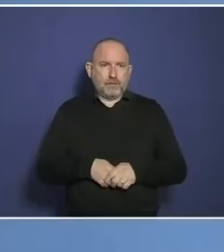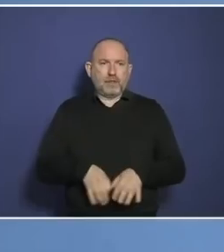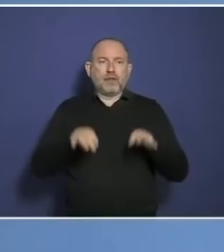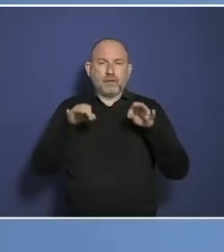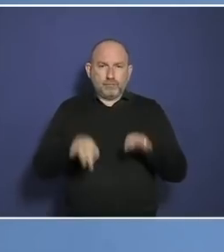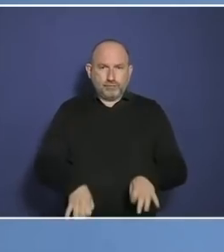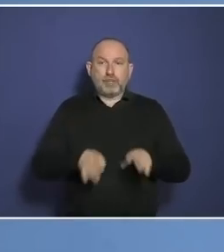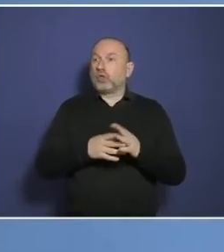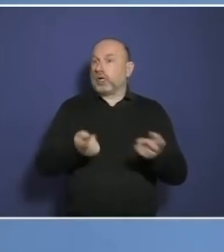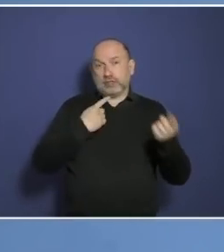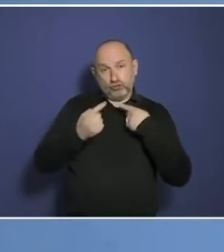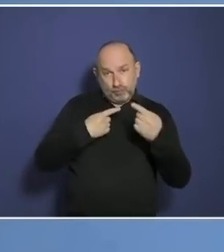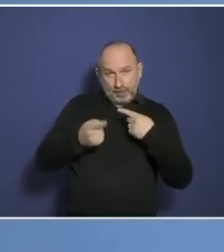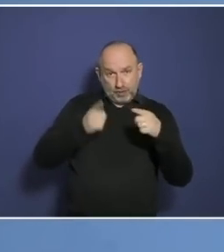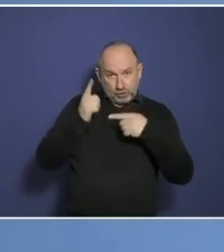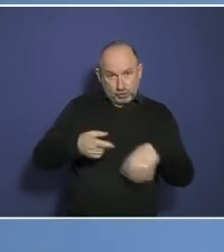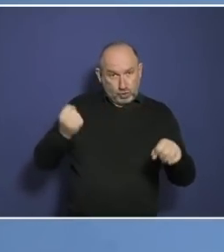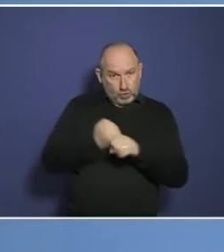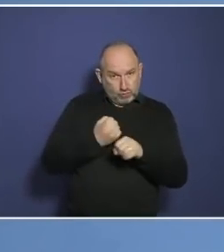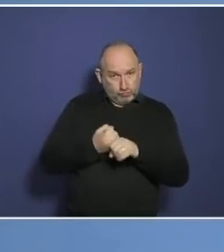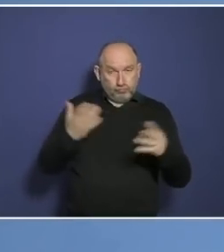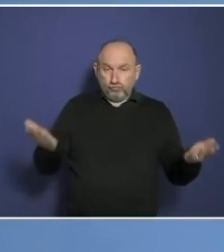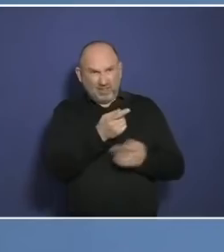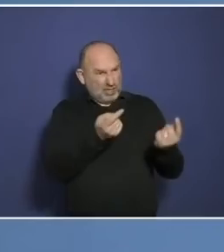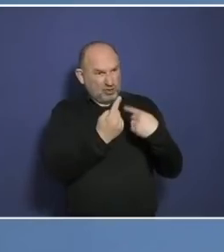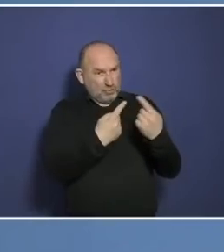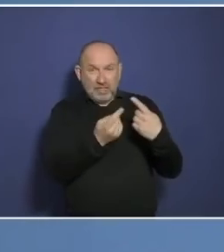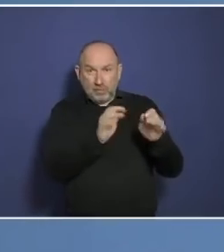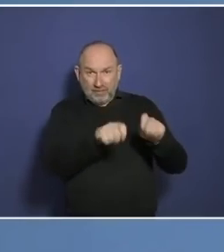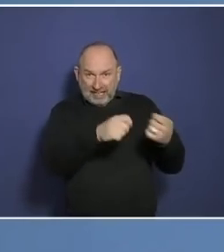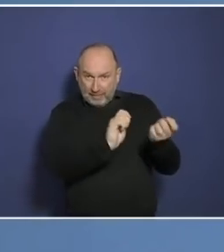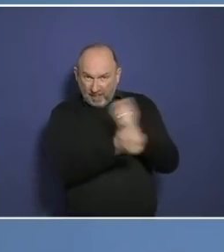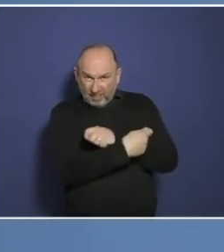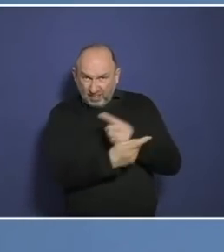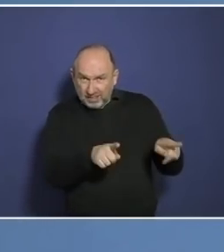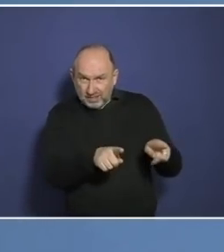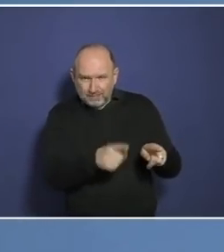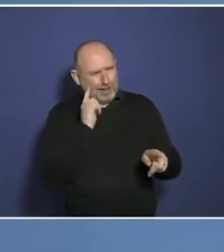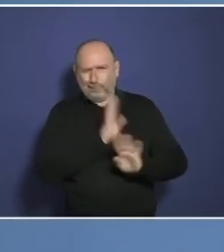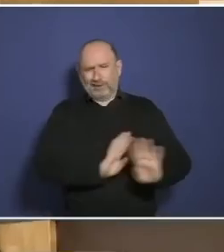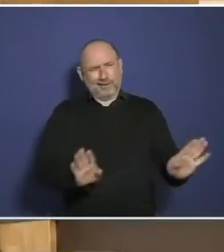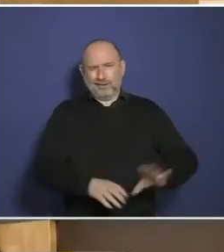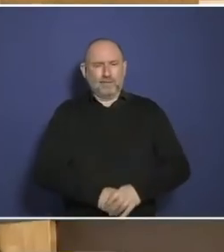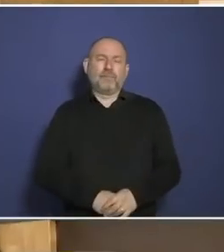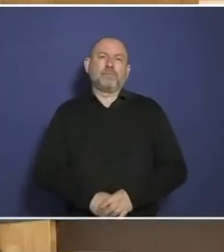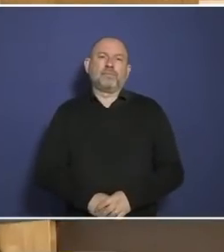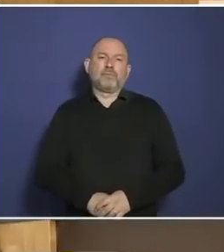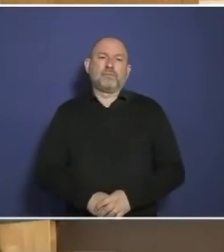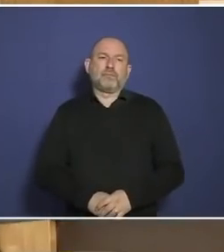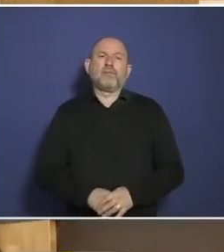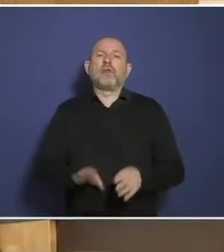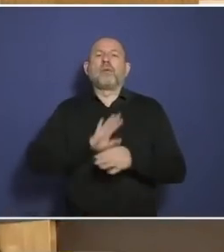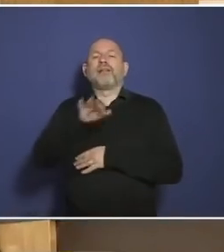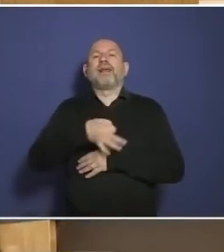dieses Mal, denn allzu oft zu wiederholen bringt nichts. Nachfrage. Sie sind ja gestern, ich sage es mal,